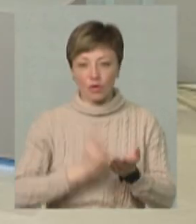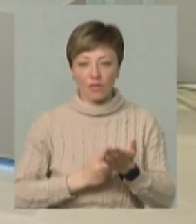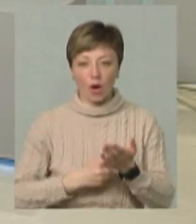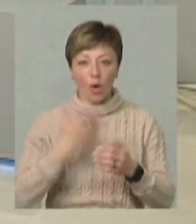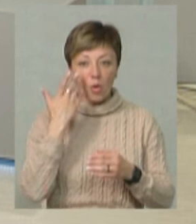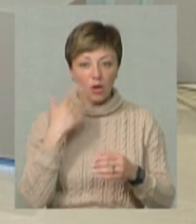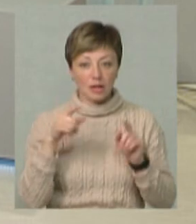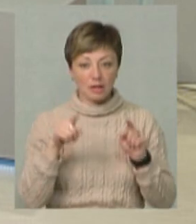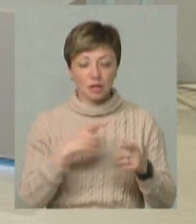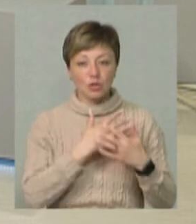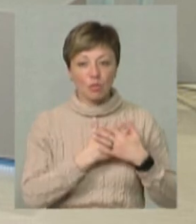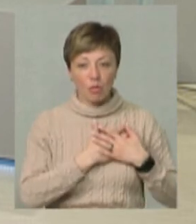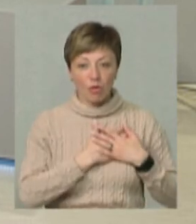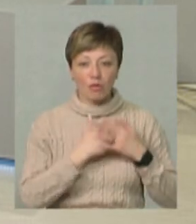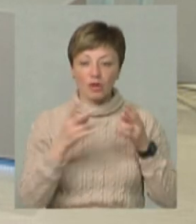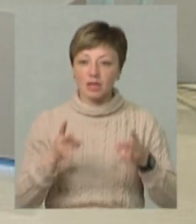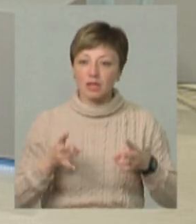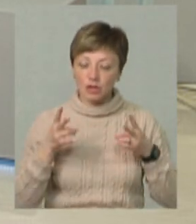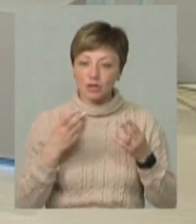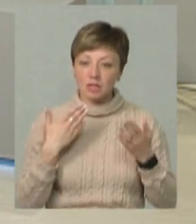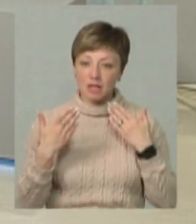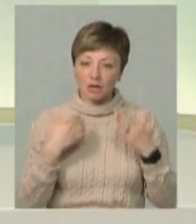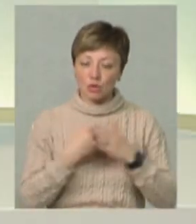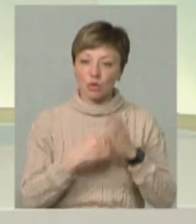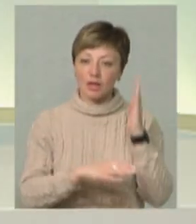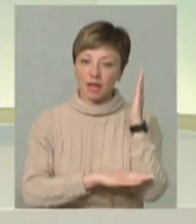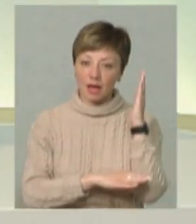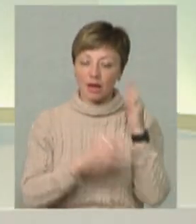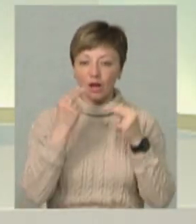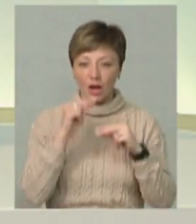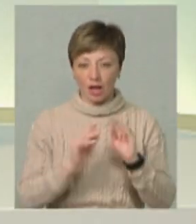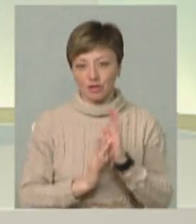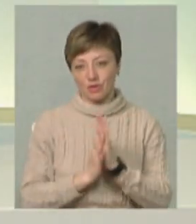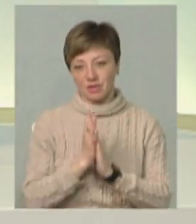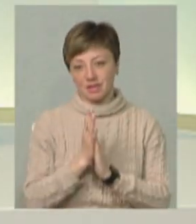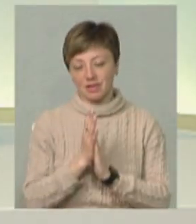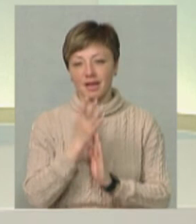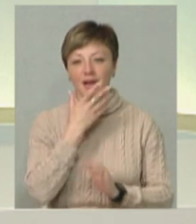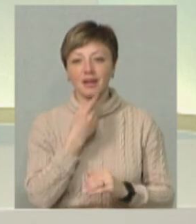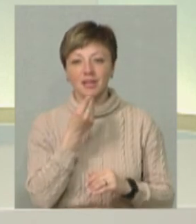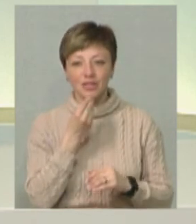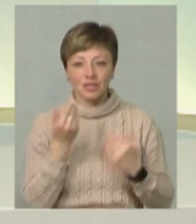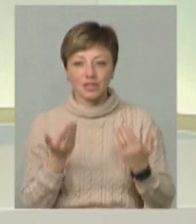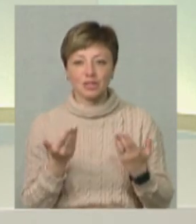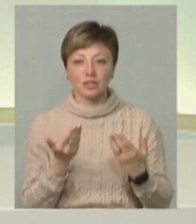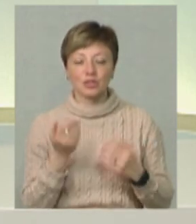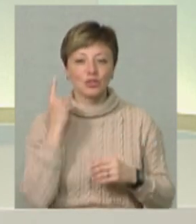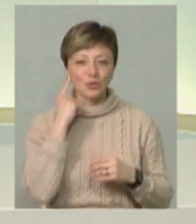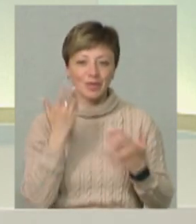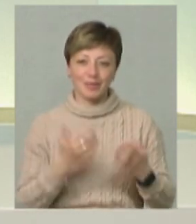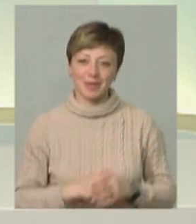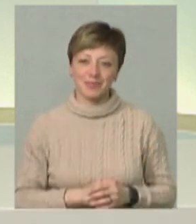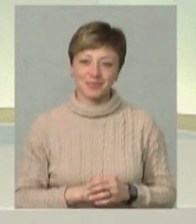коли ти з любов'ю, ніжно ставишся до дерева, воно краще росте, воно гарніше, і воно чує тебе.